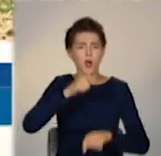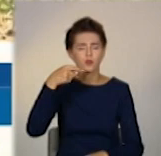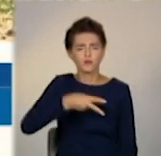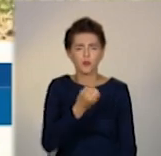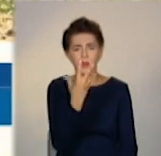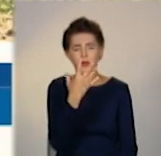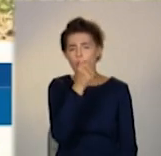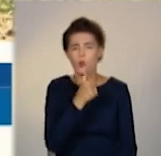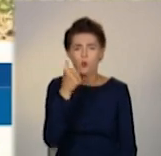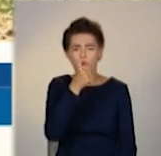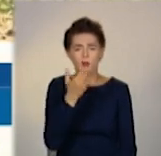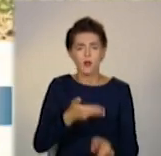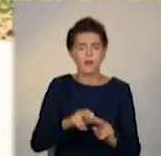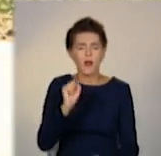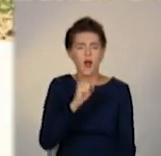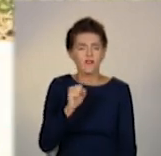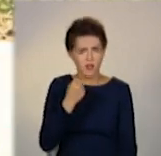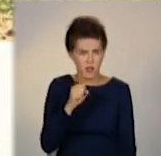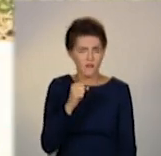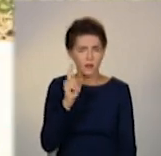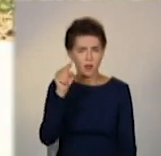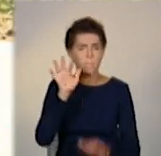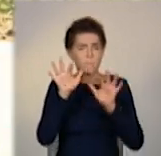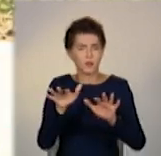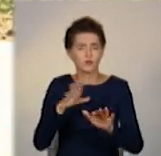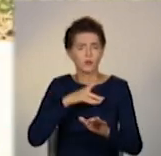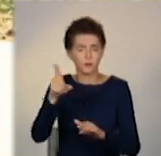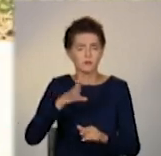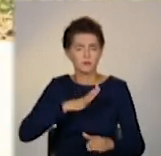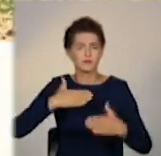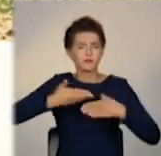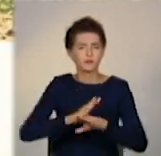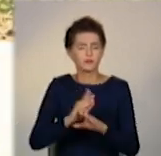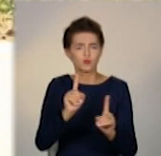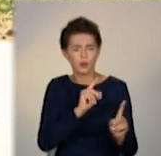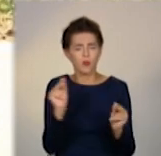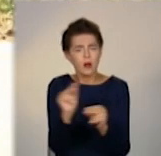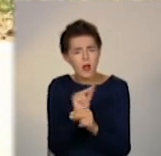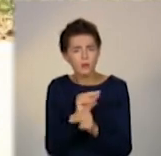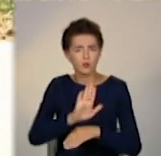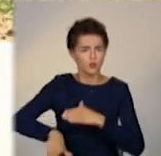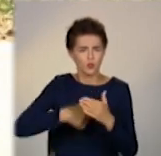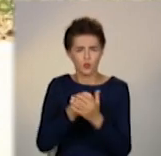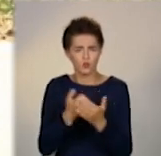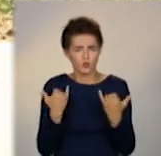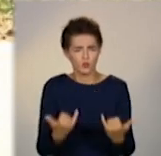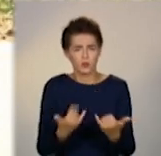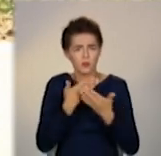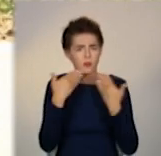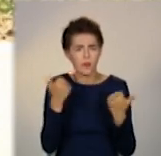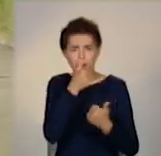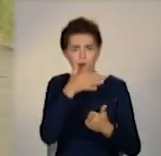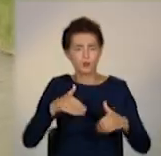року в Авдіївській промзоні, яку до сьогоднішнього моменту ніхто не може вирішити у